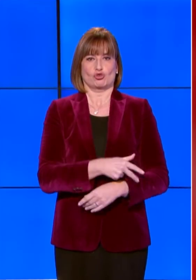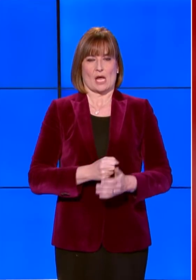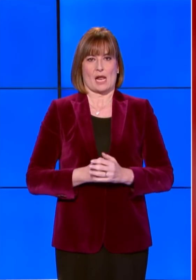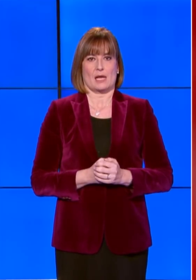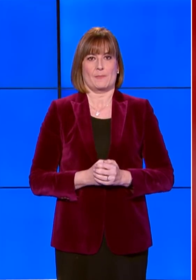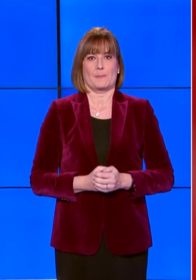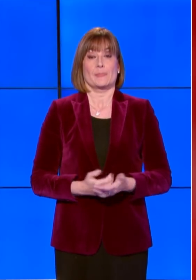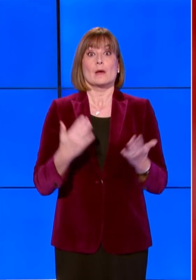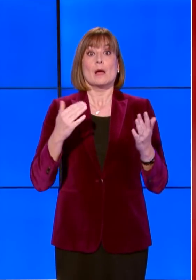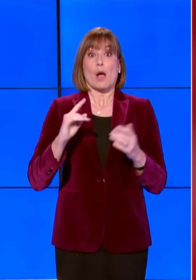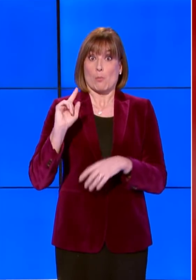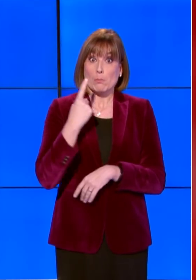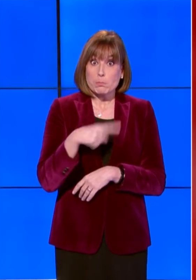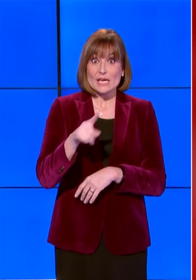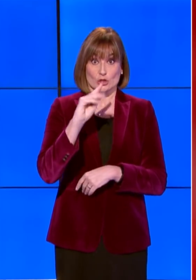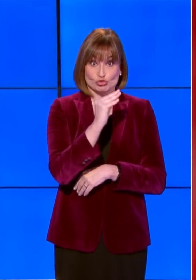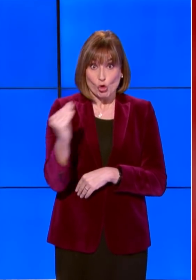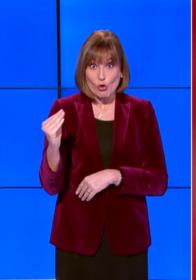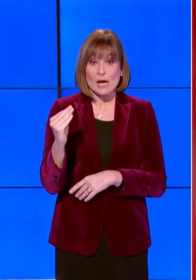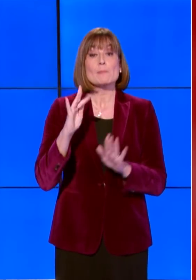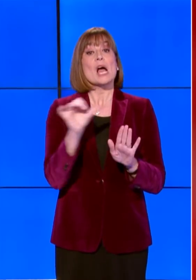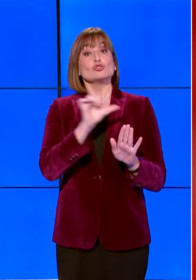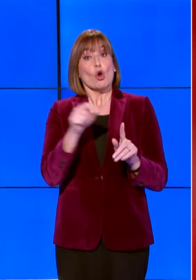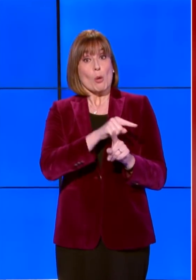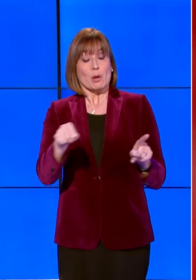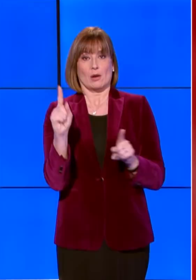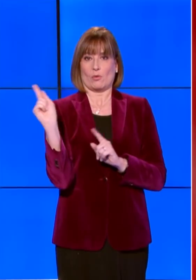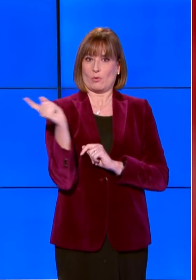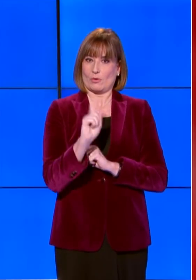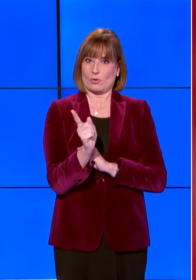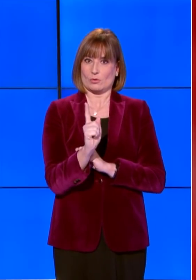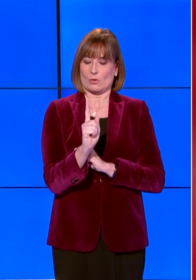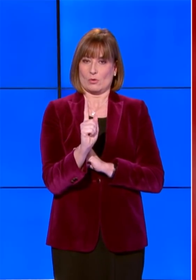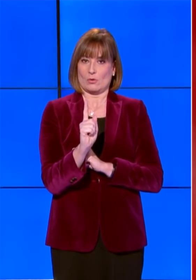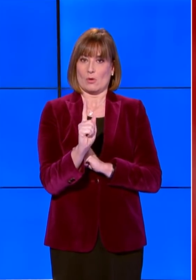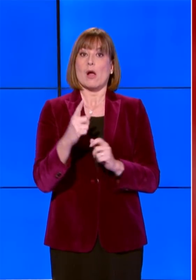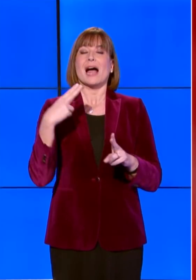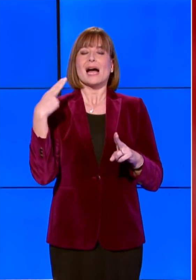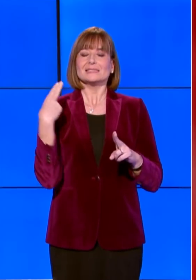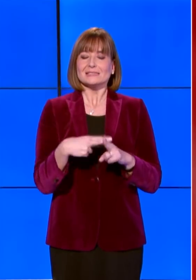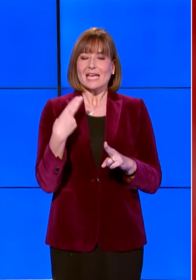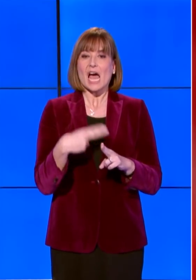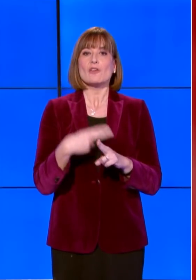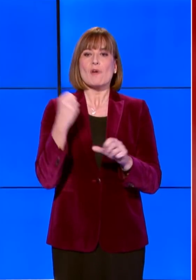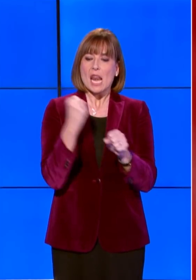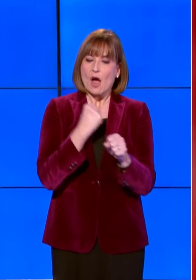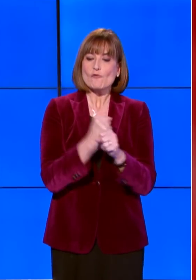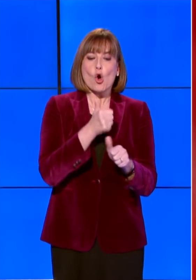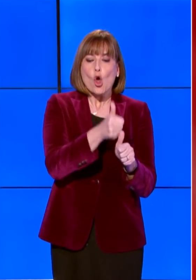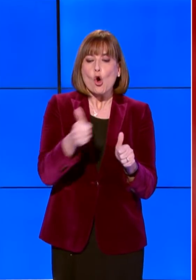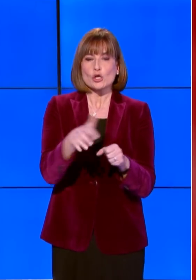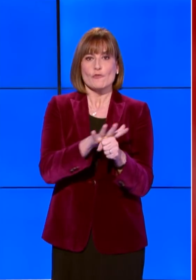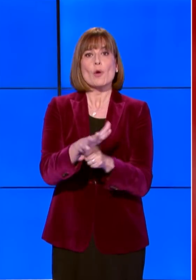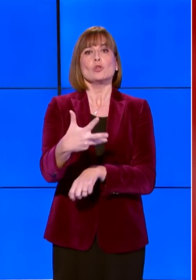Anzitutto per i giovani, ma non soltanto per loro. È necessario che ve ne sia in ogni famiglia.